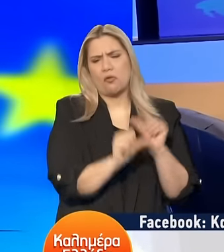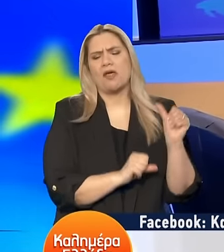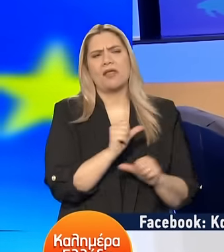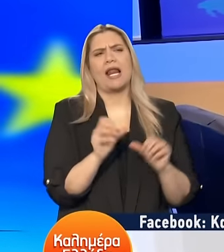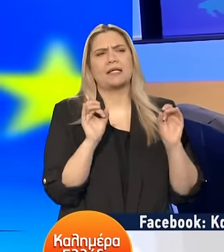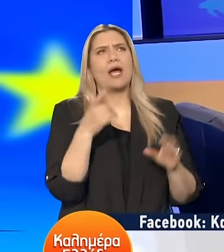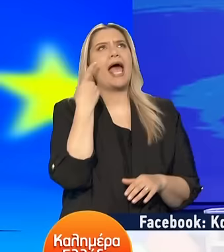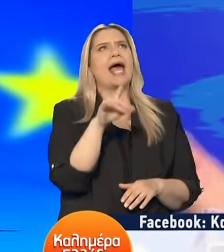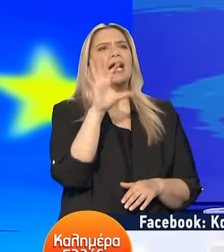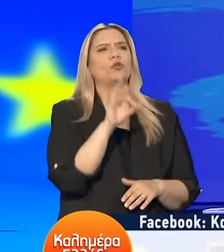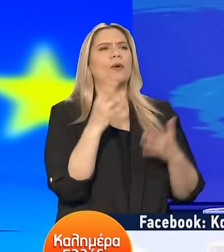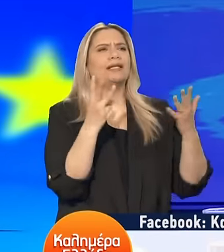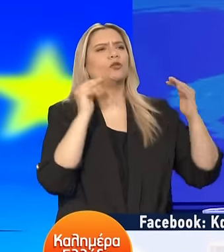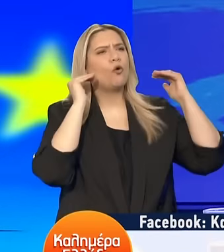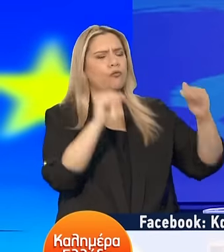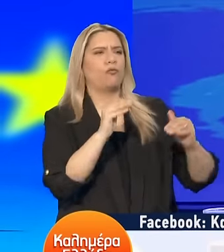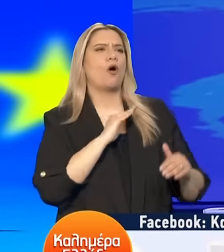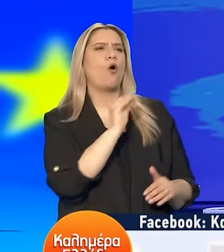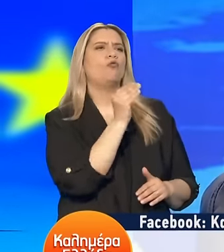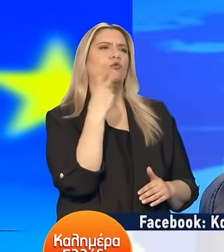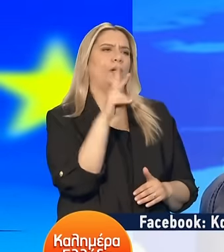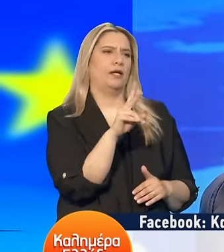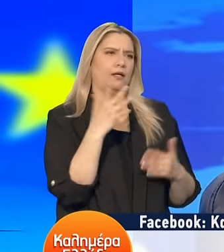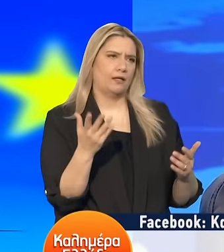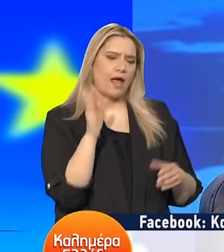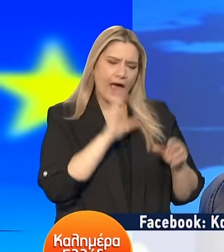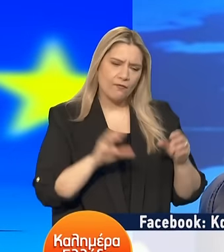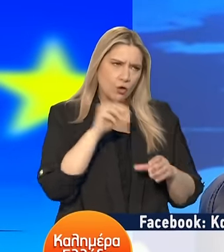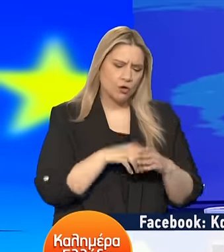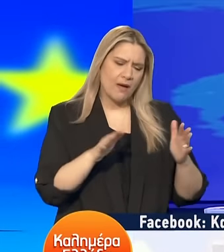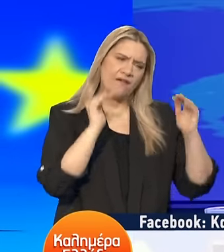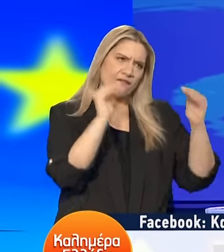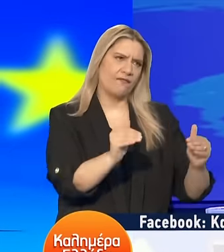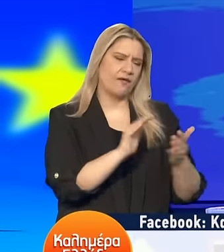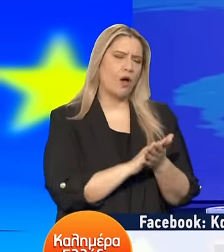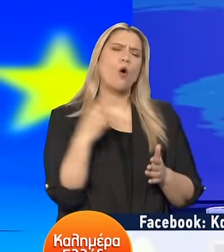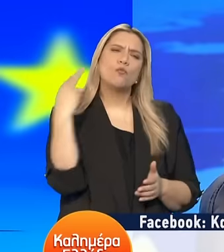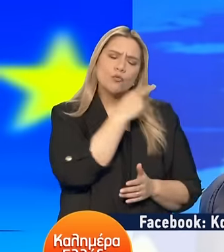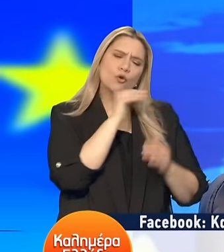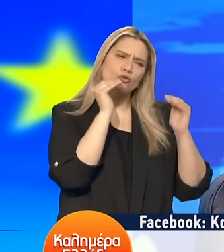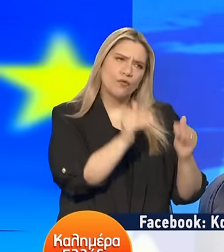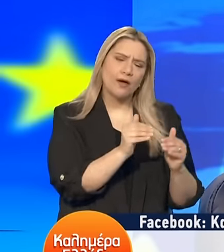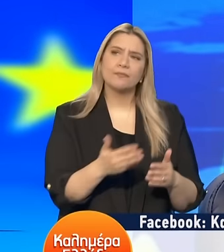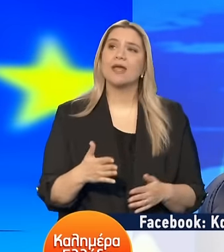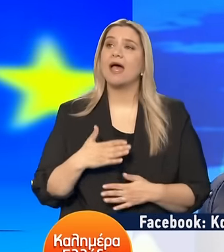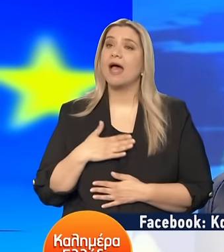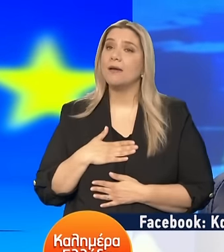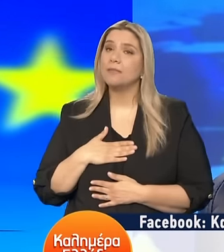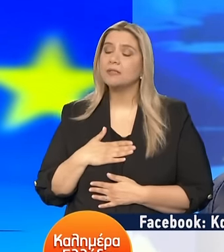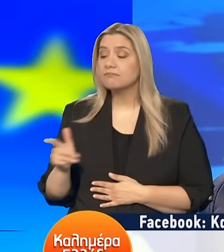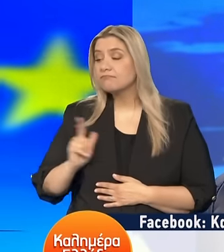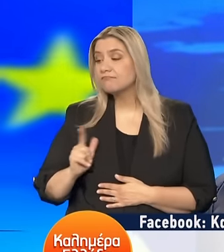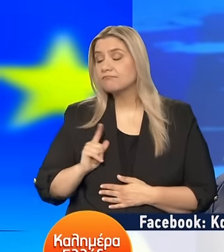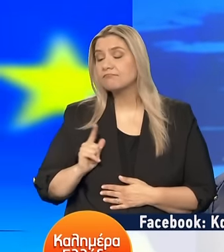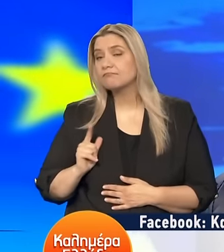158 βουλευτές θα έχετε Και μετά τις ευρωεκλογές Και πρωθυπουργός θα είσαστε Εμείς αναμένουμε τις προβλέψεις